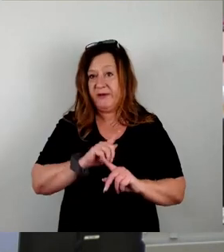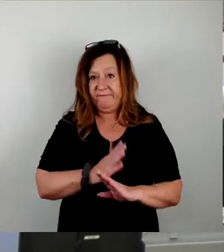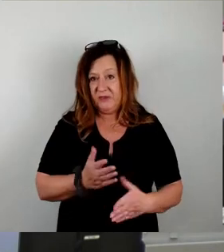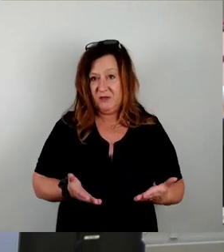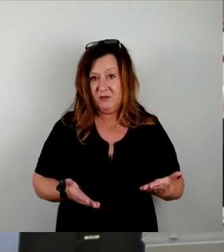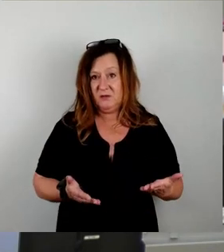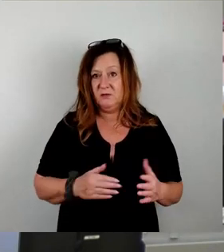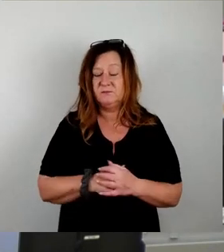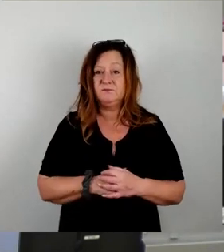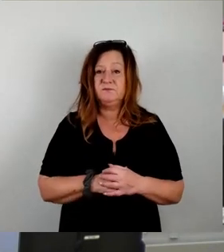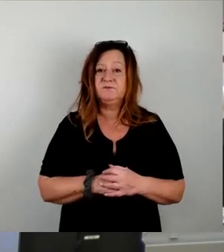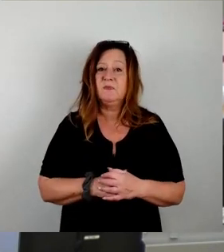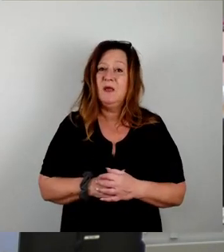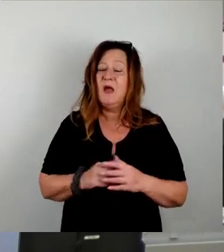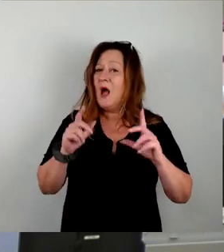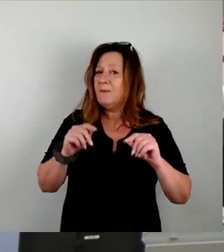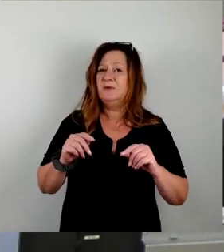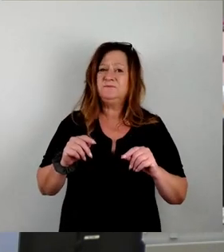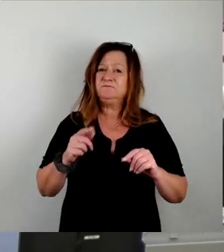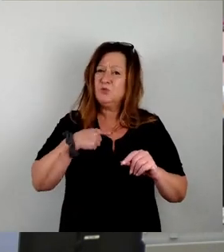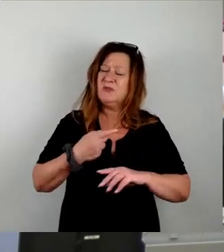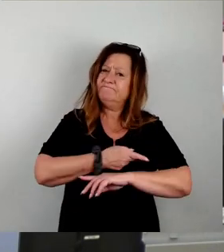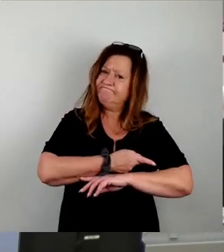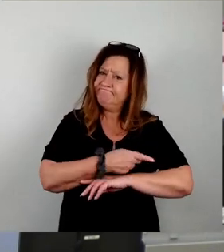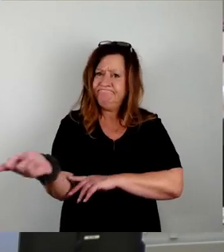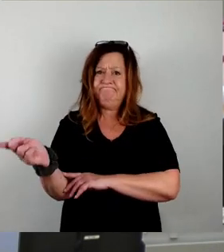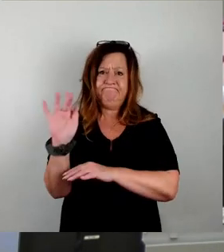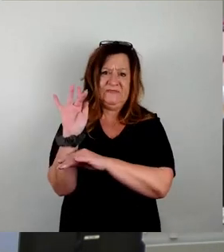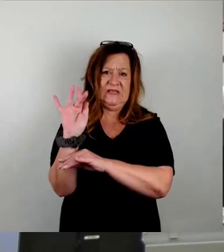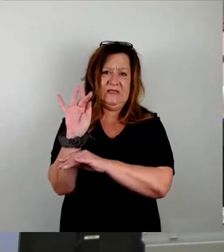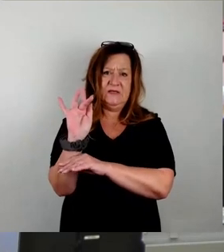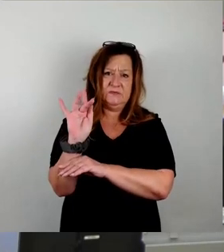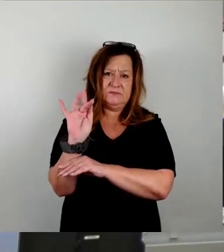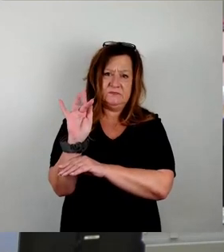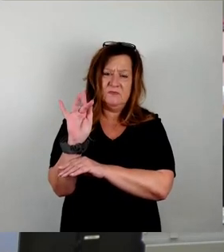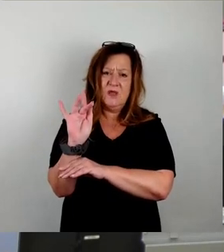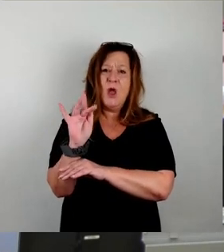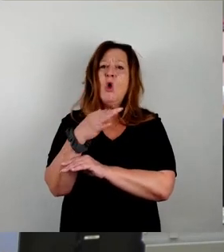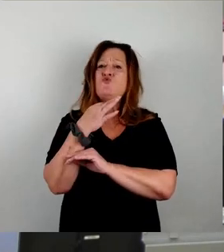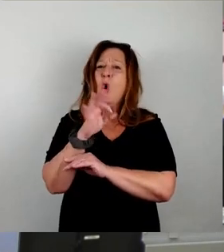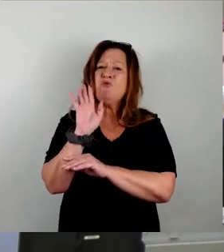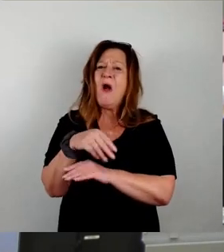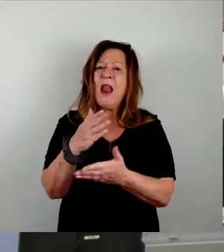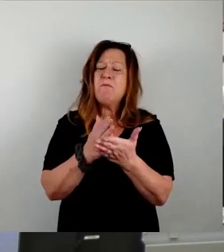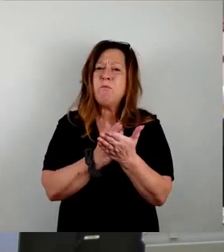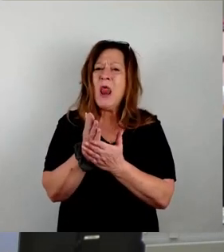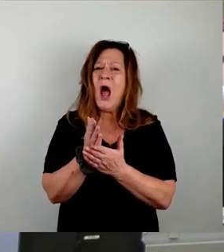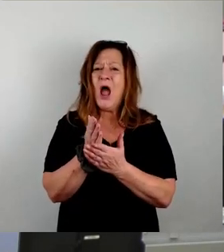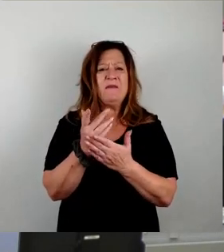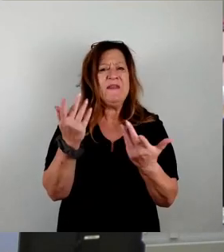ist eine generelle Kritik, die ich hier anbringen muss, ist, Notfallpläne eignen sich nicht für eine öffentliche Debatte.